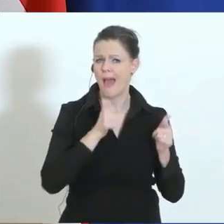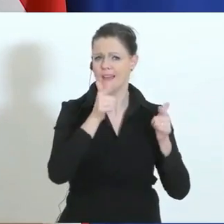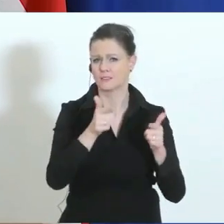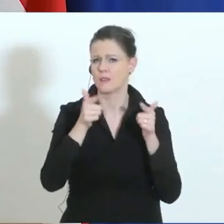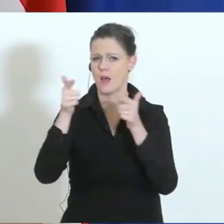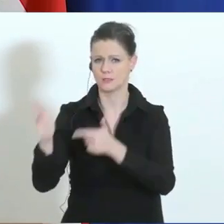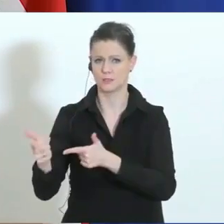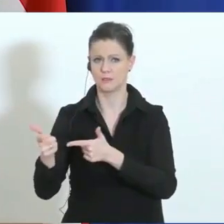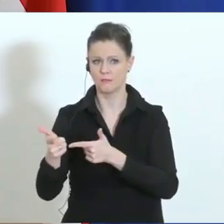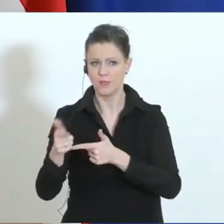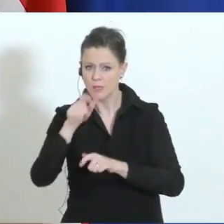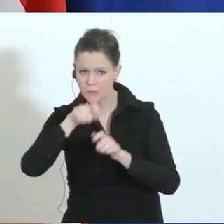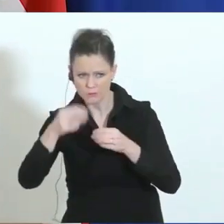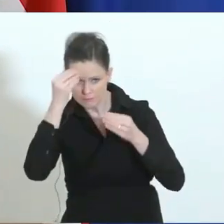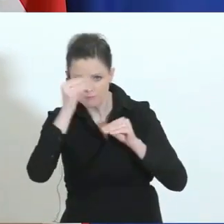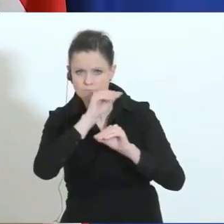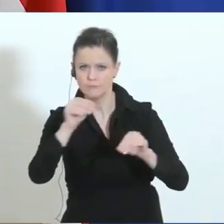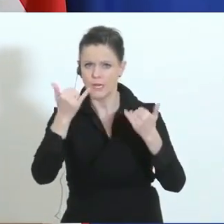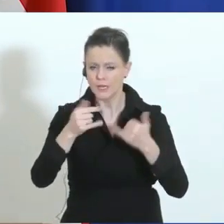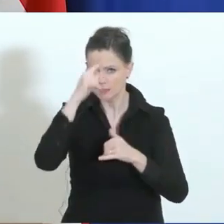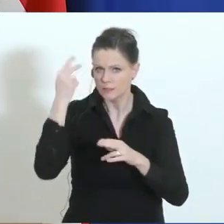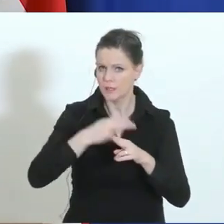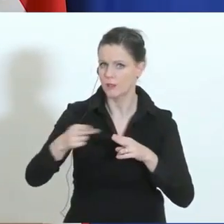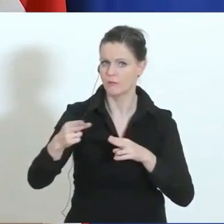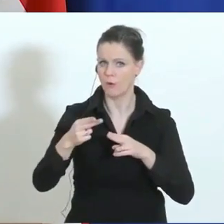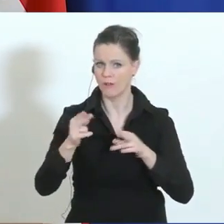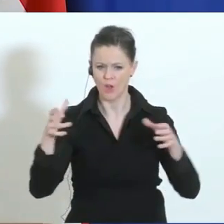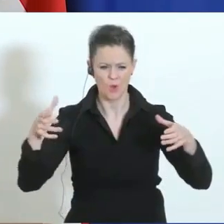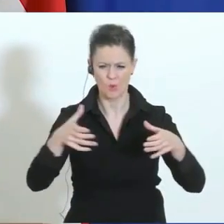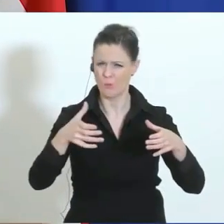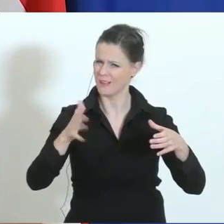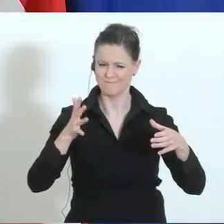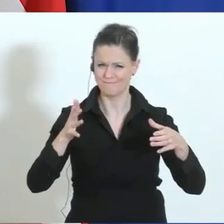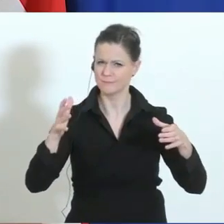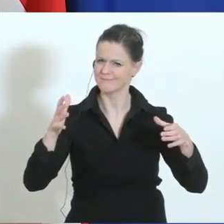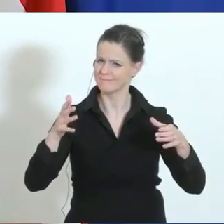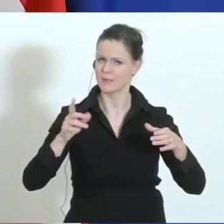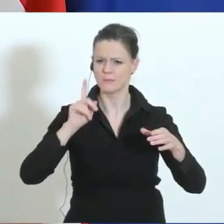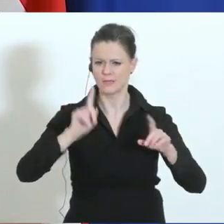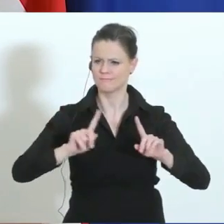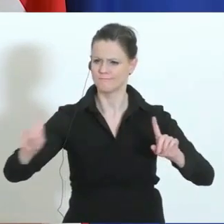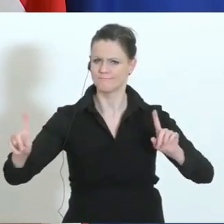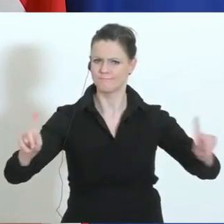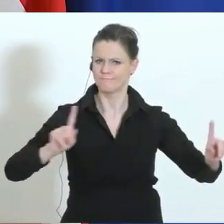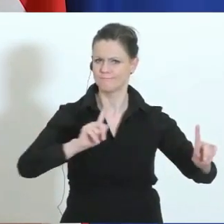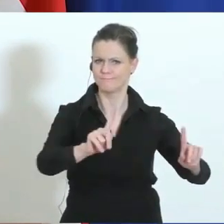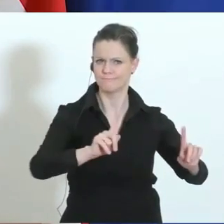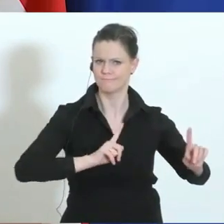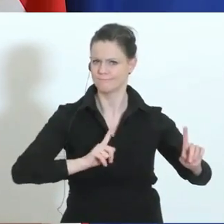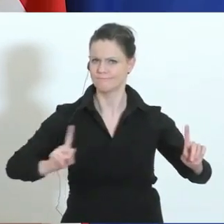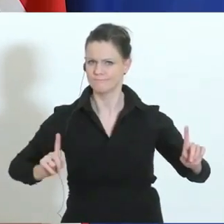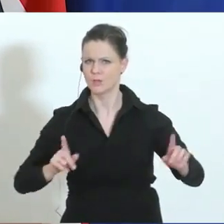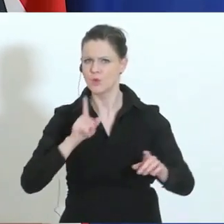Menschen darauf hinzuweisen, dass es jetzt sinnvoll ist, sich nicht mehr in größeren Gruppen zu versammeln, dass es wichtig ist, nur tatsächlich das